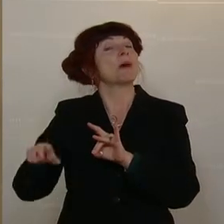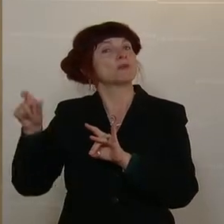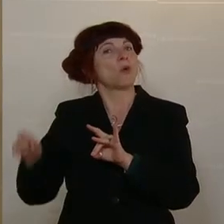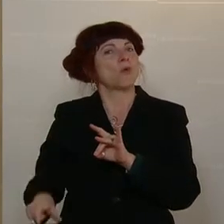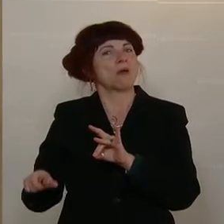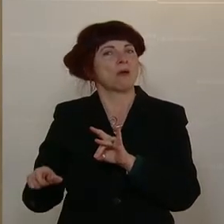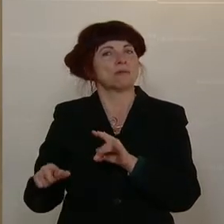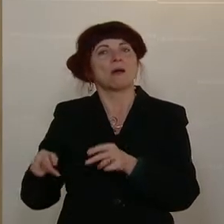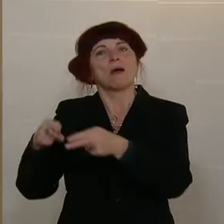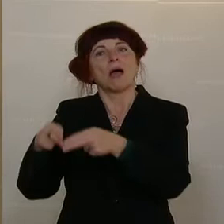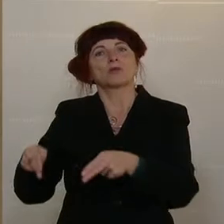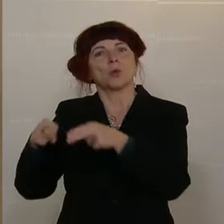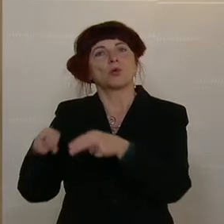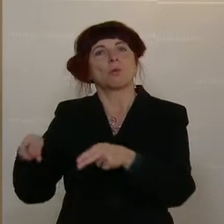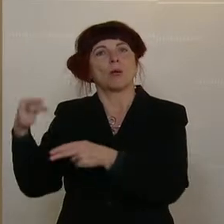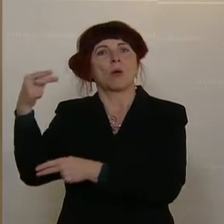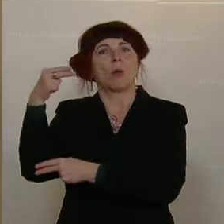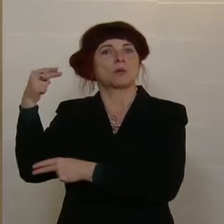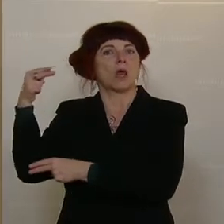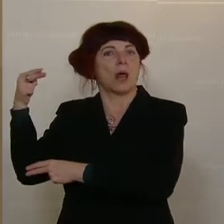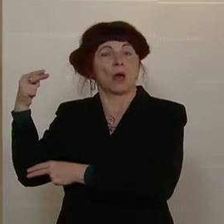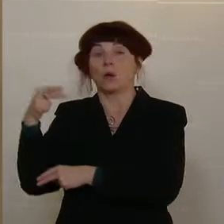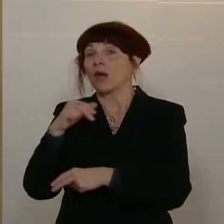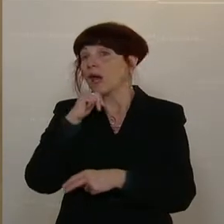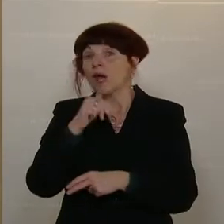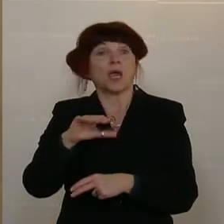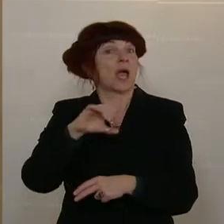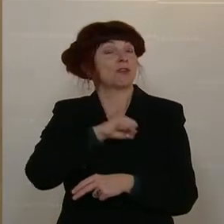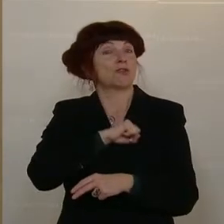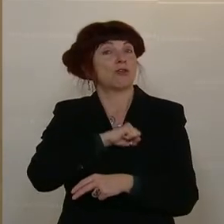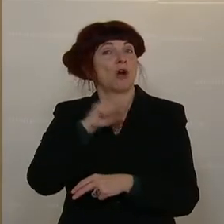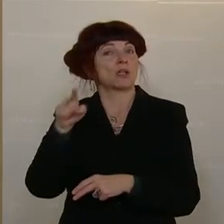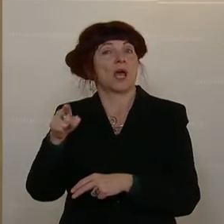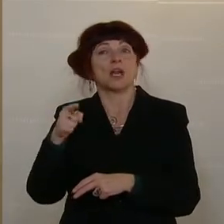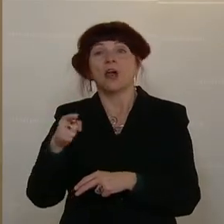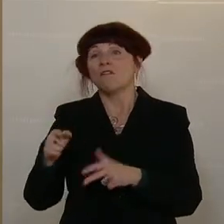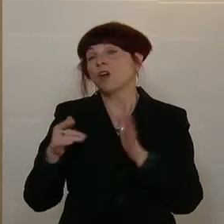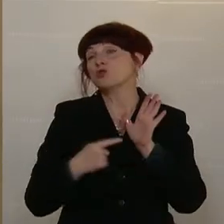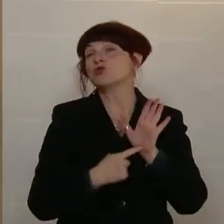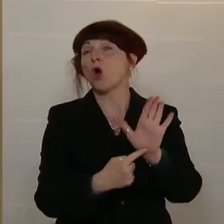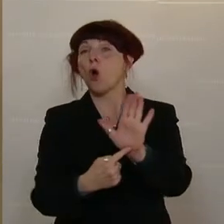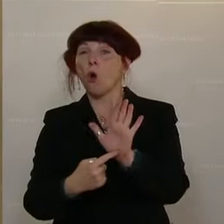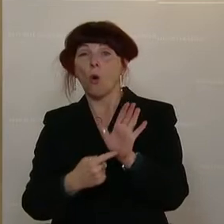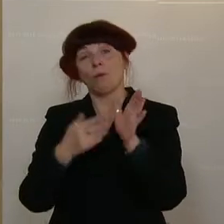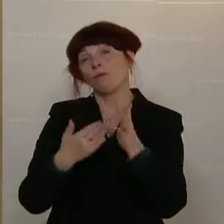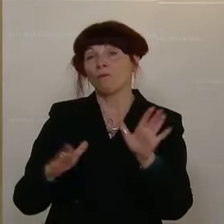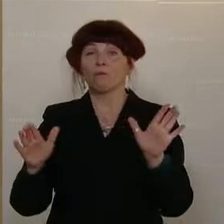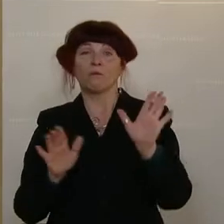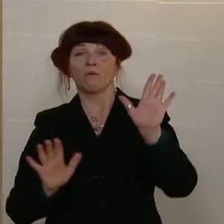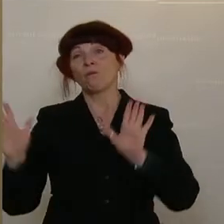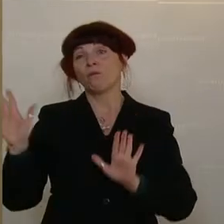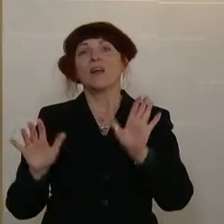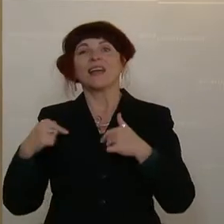haben nichts von ihren aufwändigen und teuer inszenierten Comeback-Shows. Ich habe übrigens an beiden